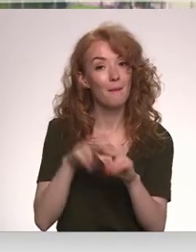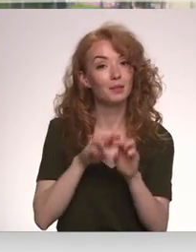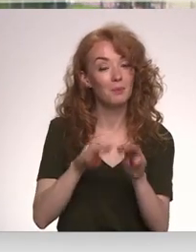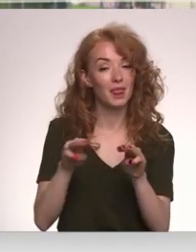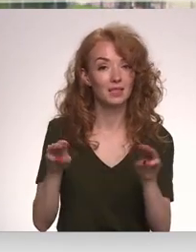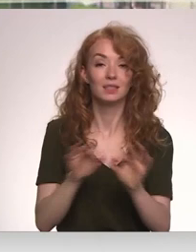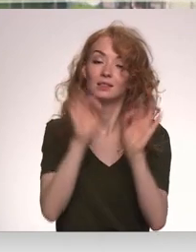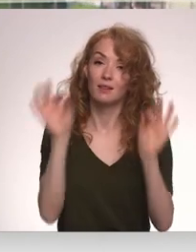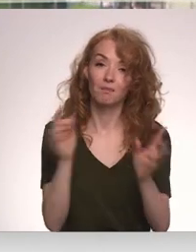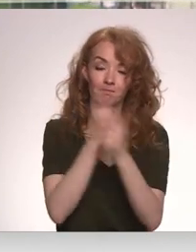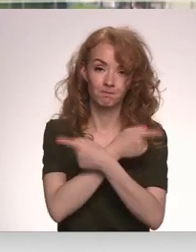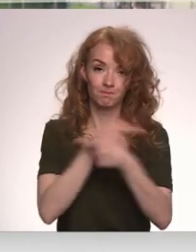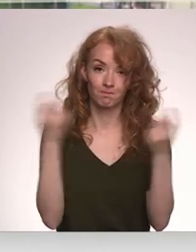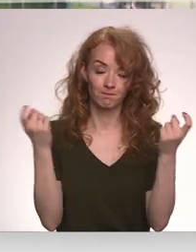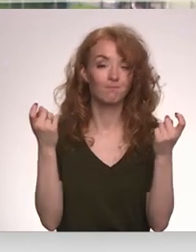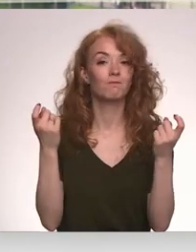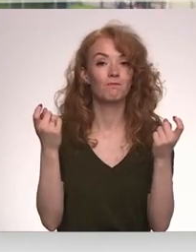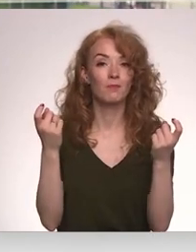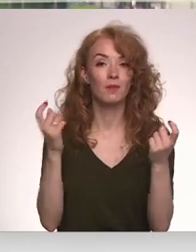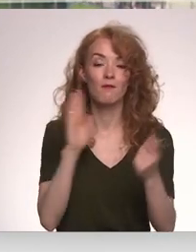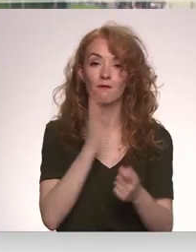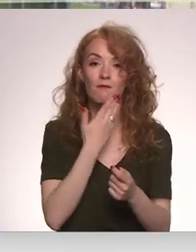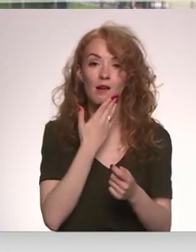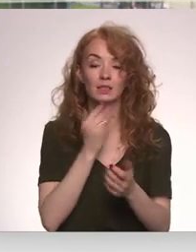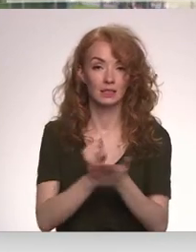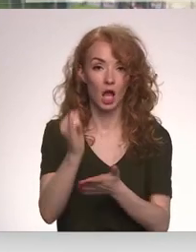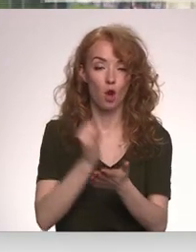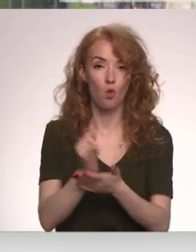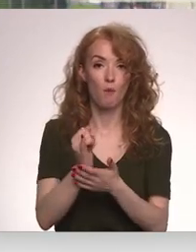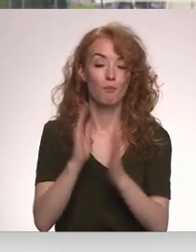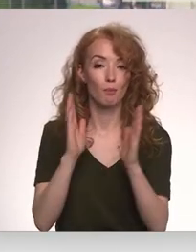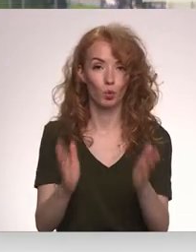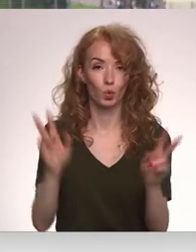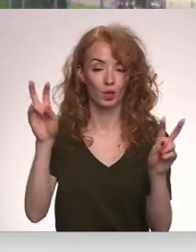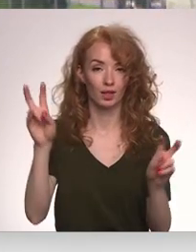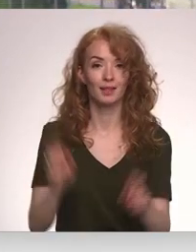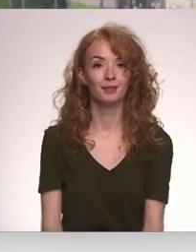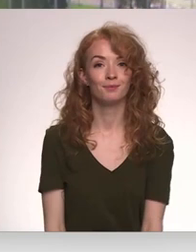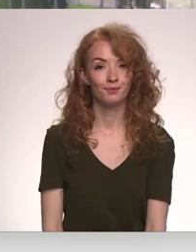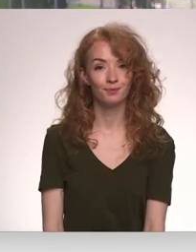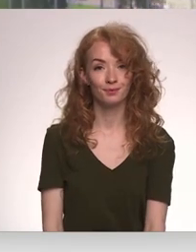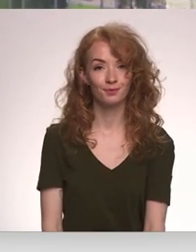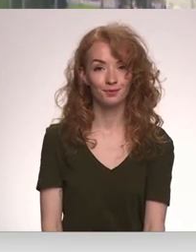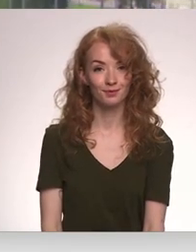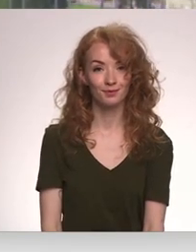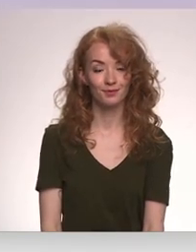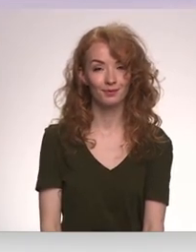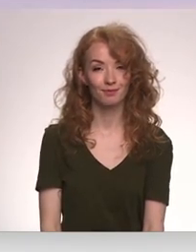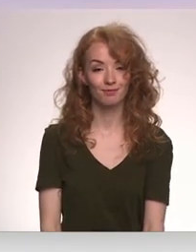ministrija sākos informatīvo kampaņu Vasaras ceļojumiem būt. Un vairāk stāstīna strāstīņa.